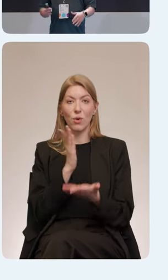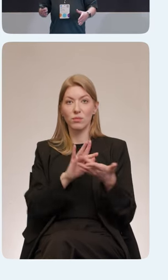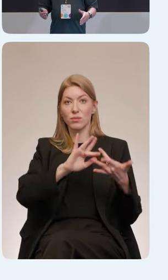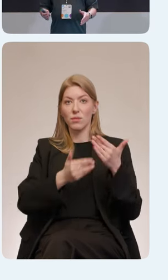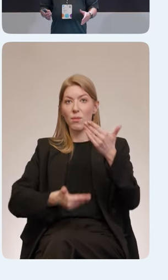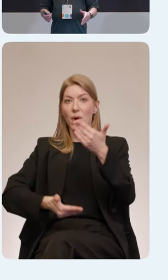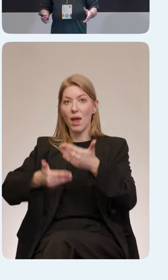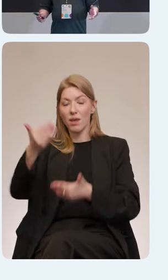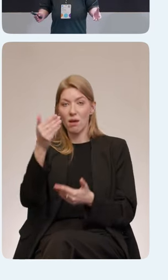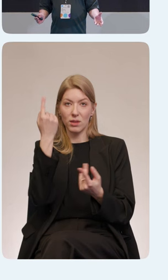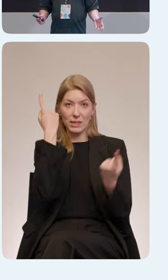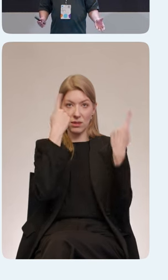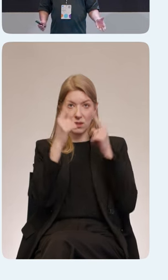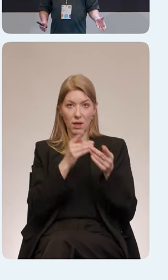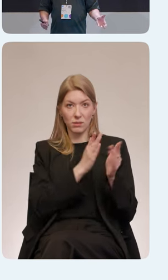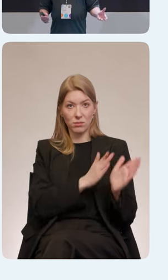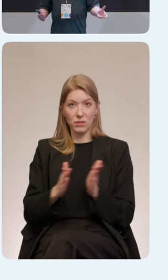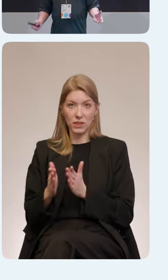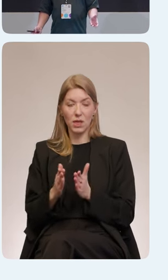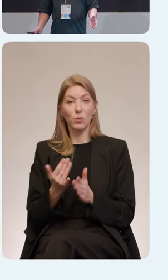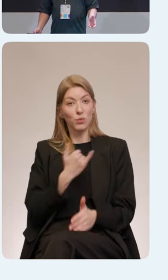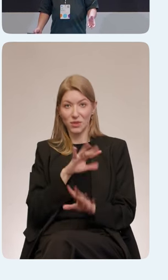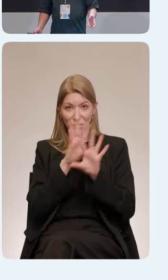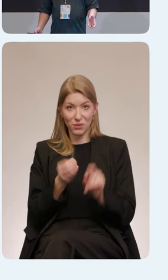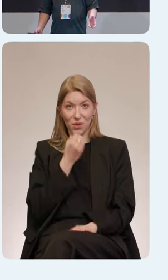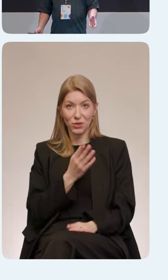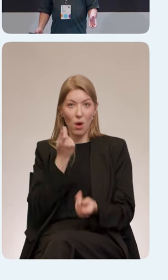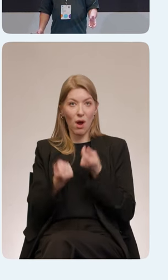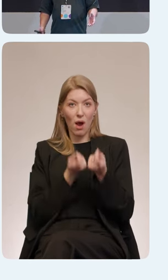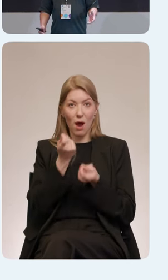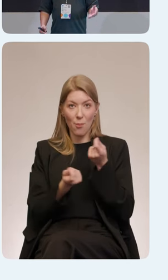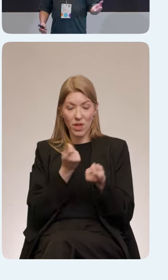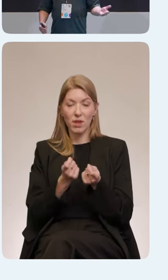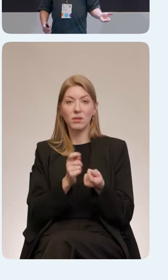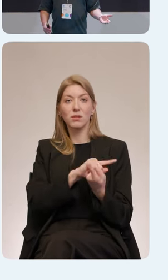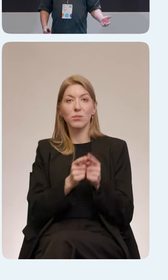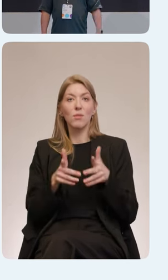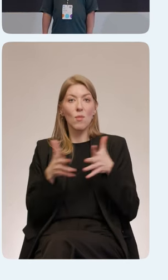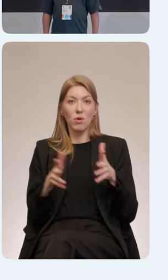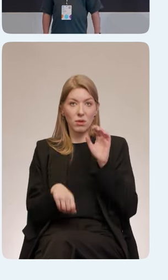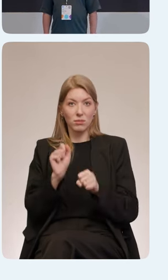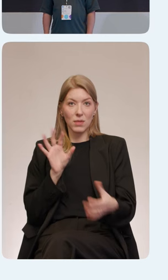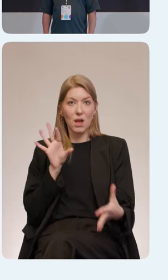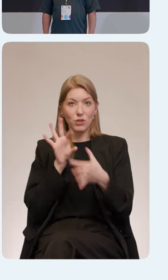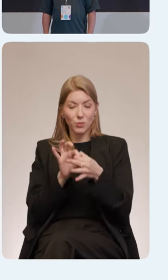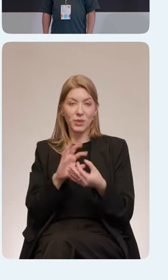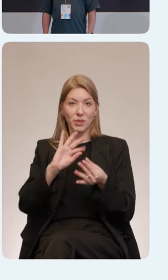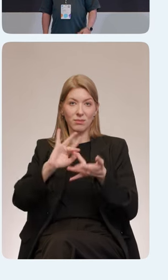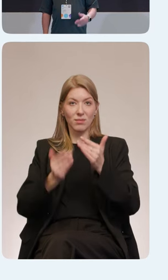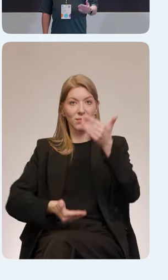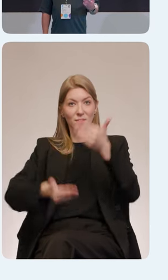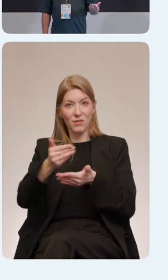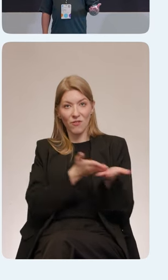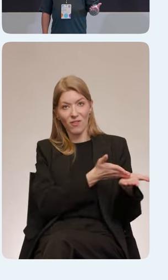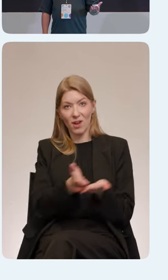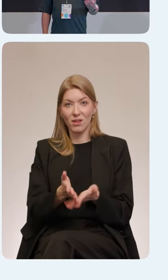вы следуете дизайн системы, у вас все хорошо, и компоненты будут доступными, и макеты будут хорошими. То